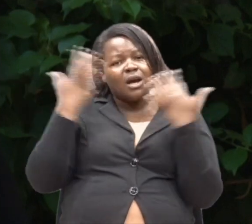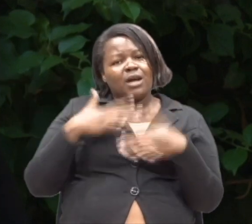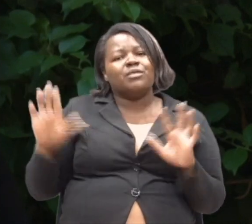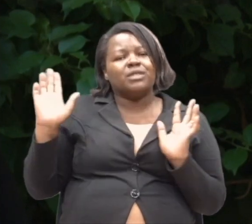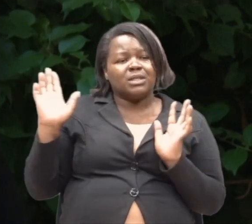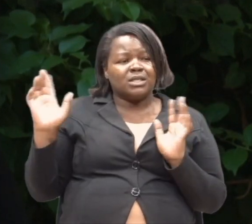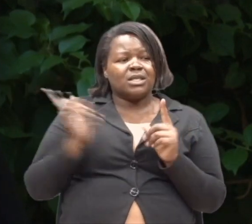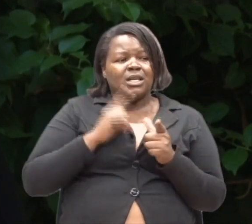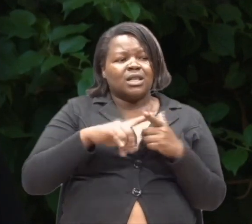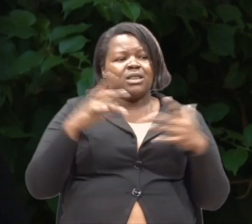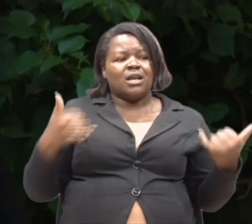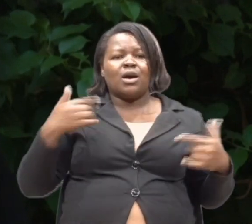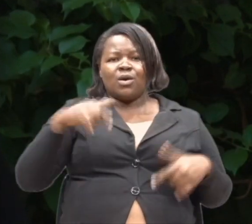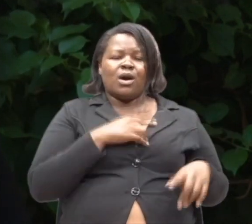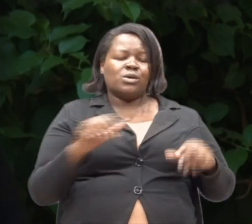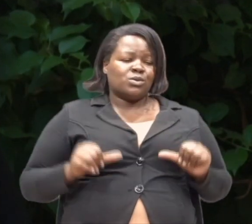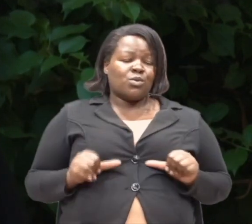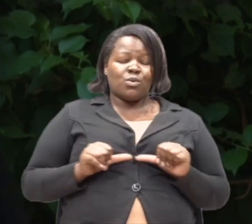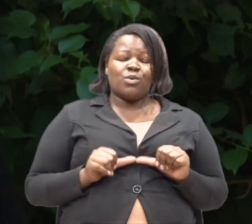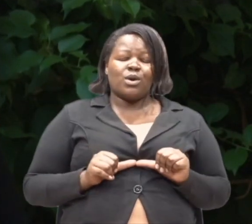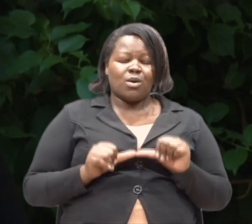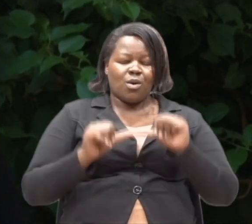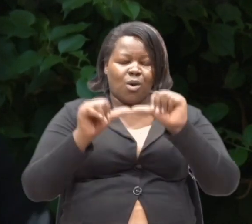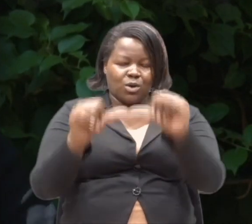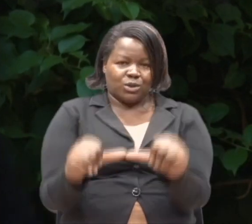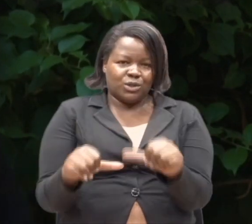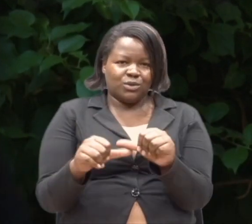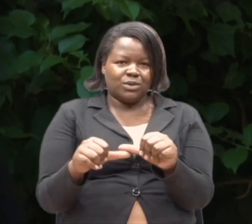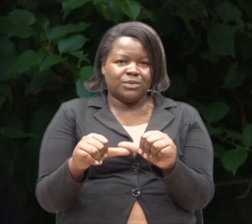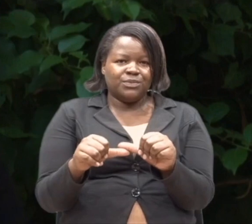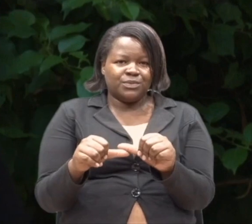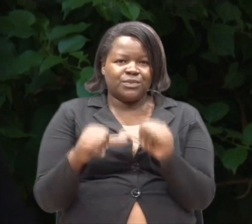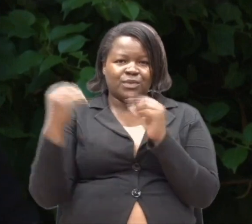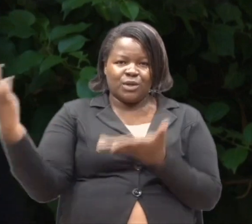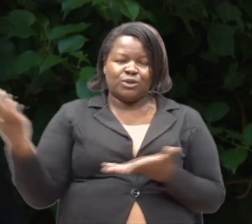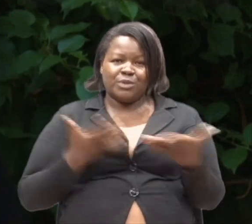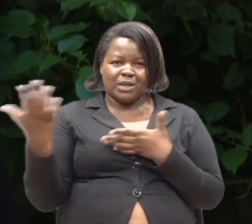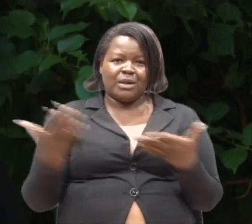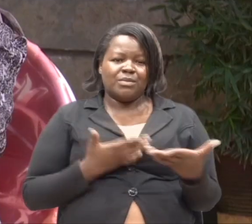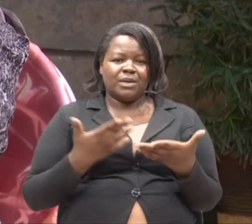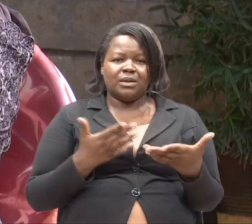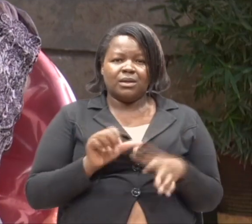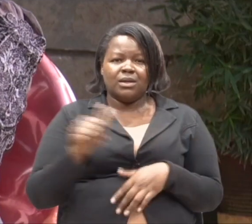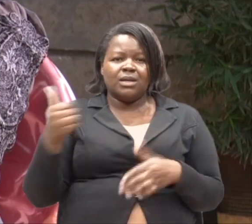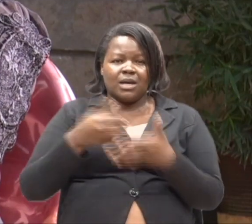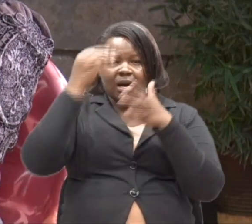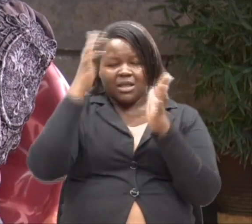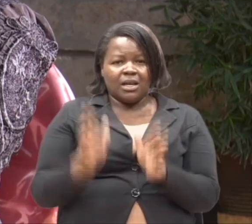na saa tiyo tukadelea kupanduka zaidi tukireta wanafunzi wengine.